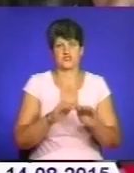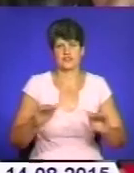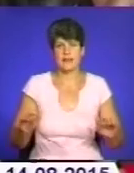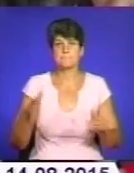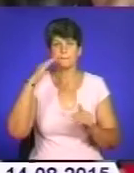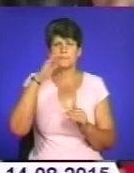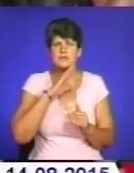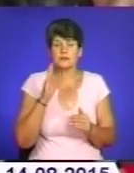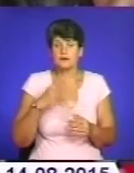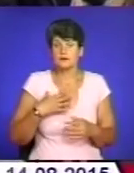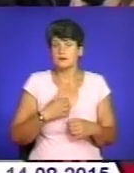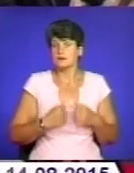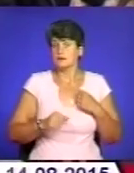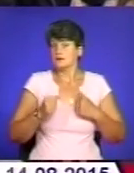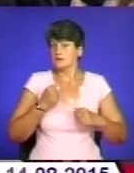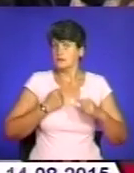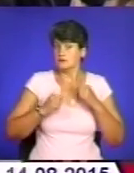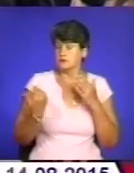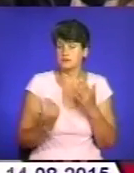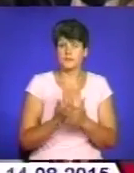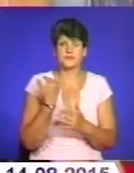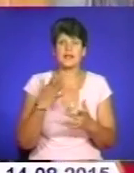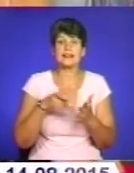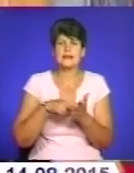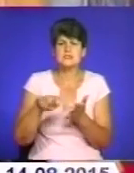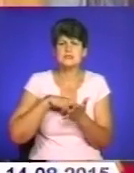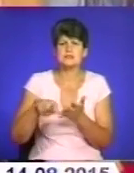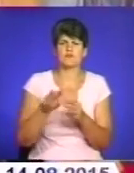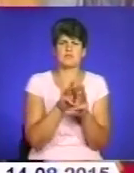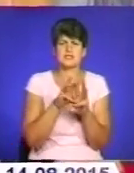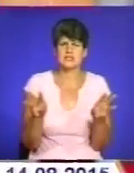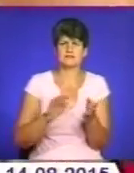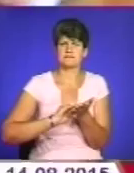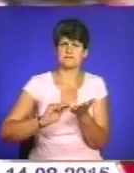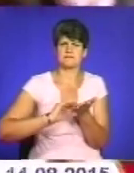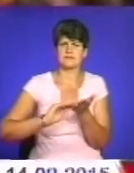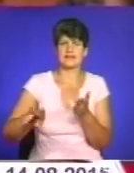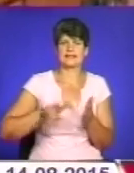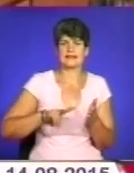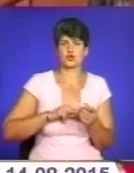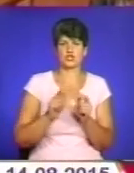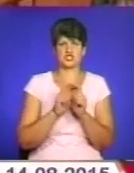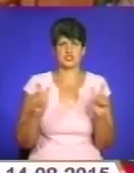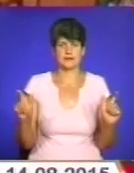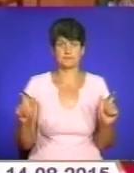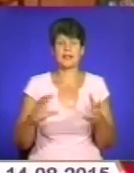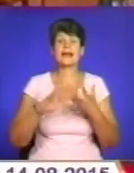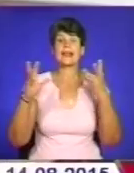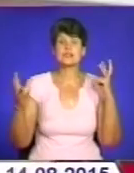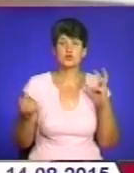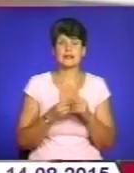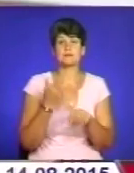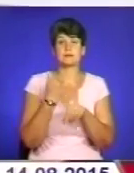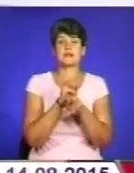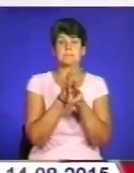Батьки гостро сприйняли таке нововведення. Відповідні листи звернення у міністерство написали і директори шкіл. Як результат, прем'єр